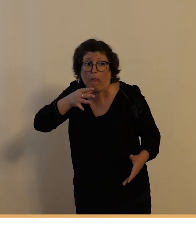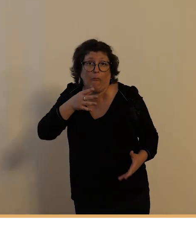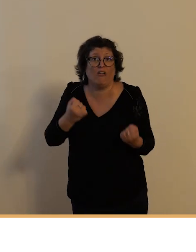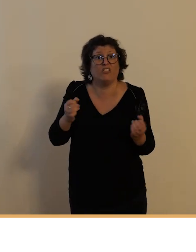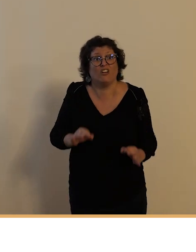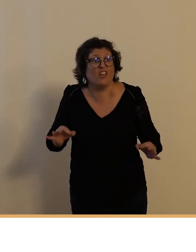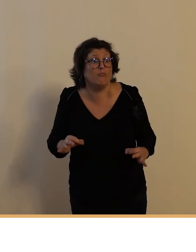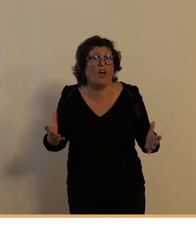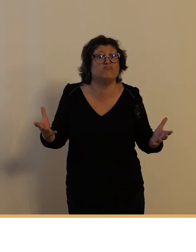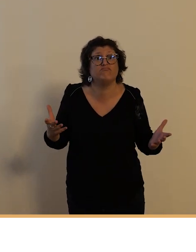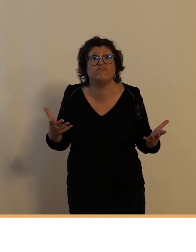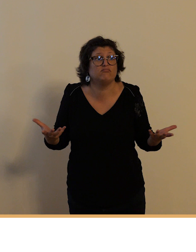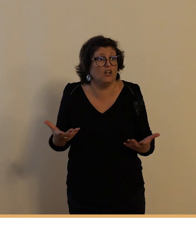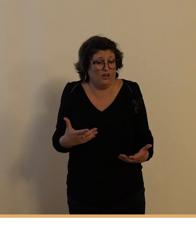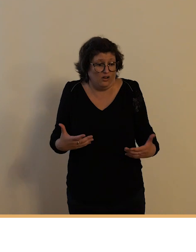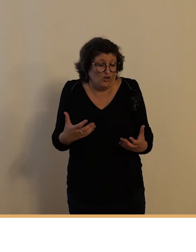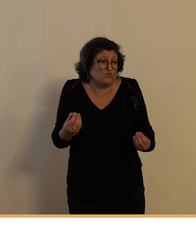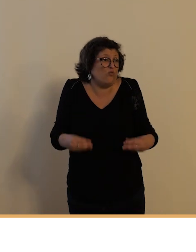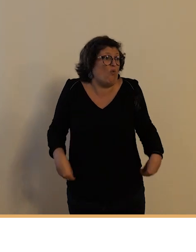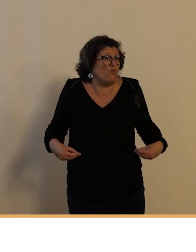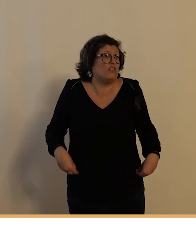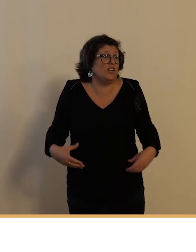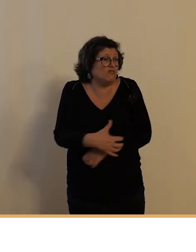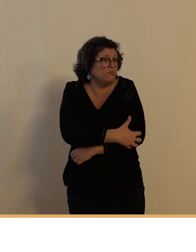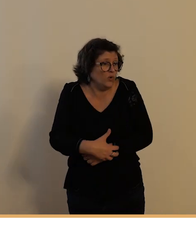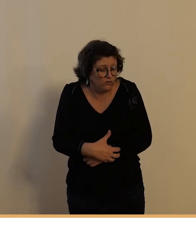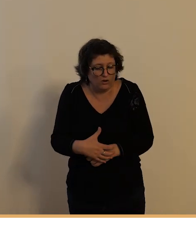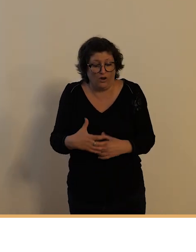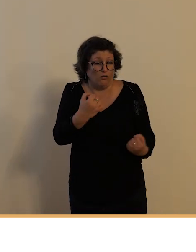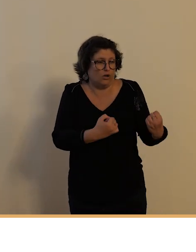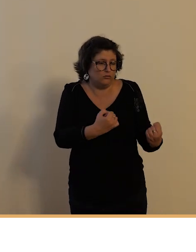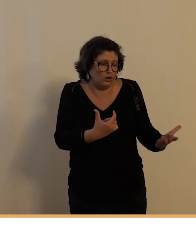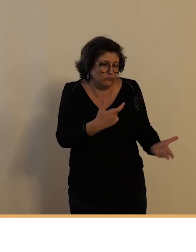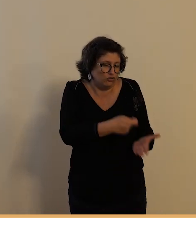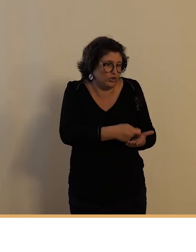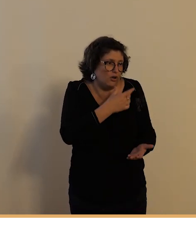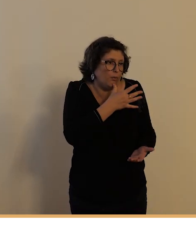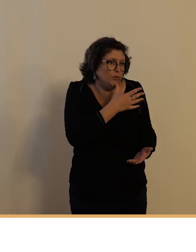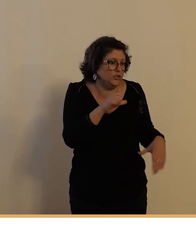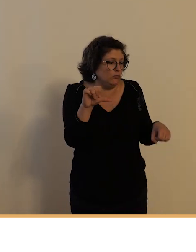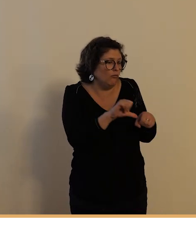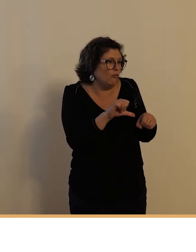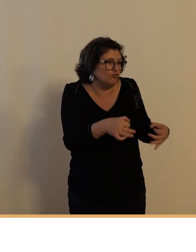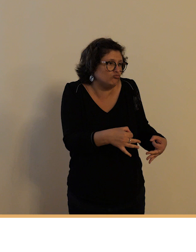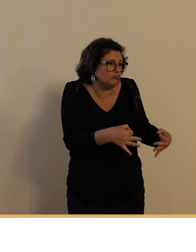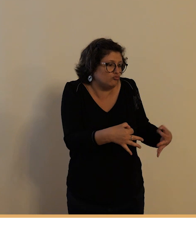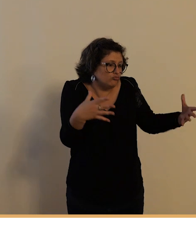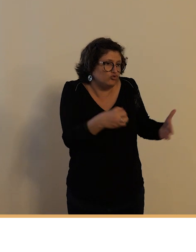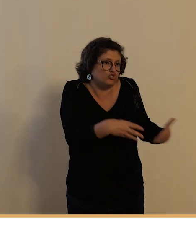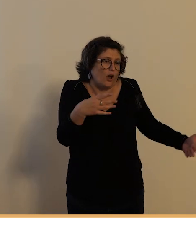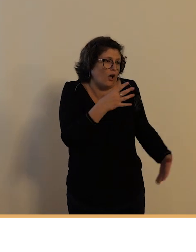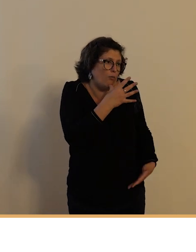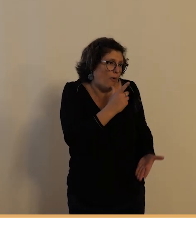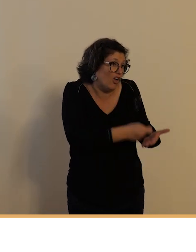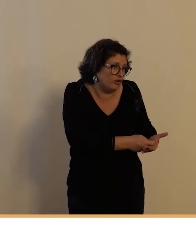l'employé de la classe moyenne le prix de la voiture automobile et du carburant est trop coûteux et